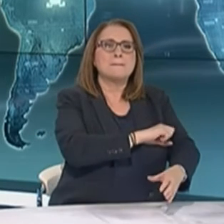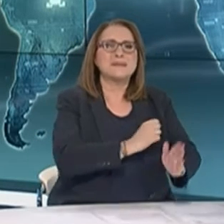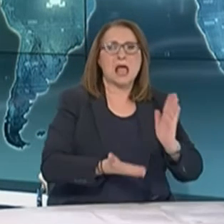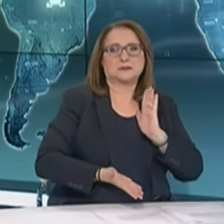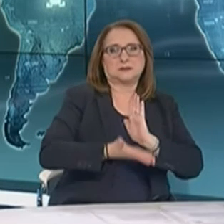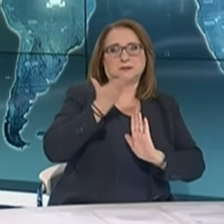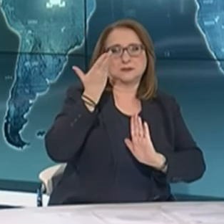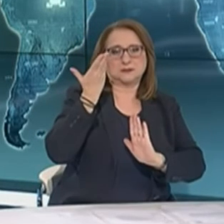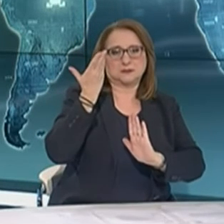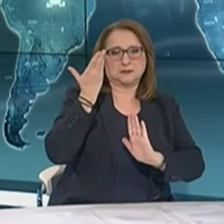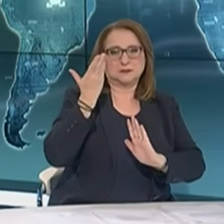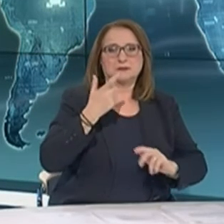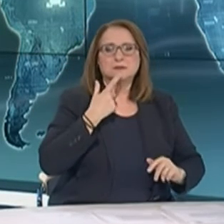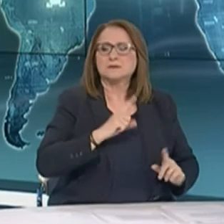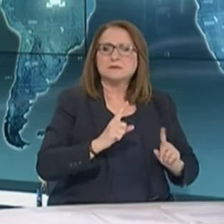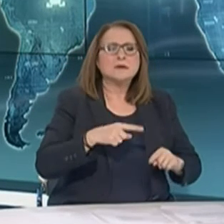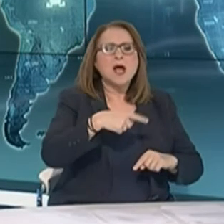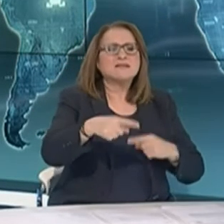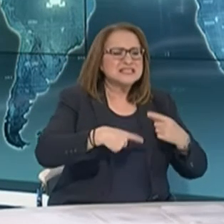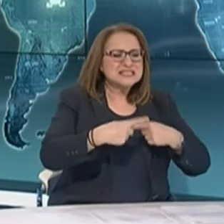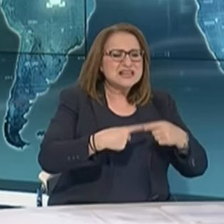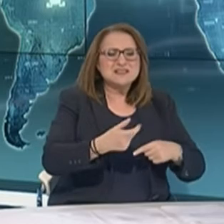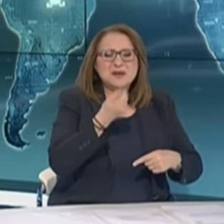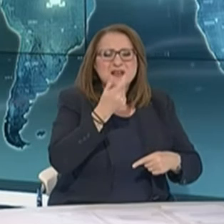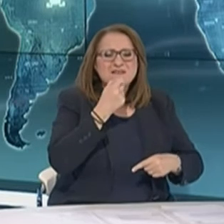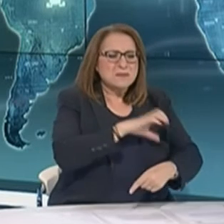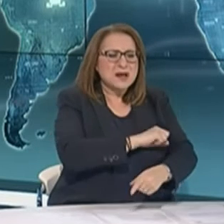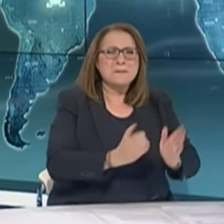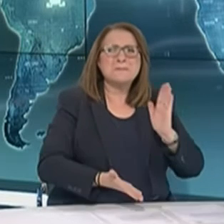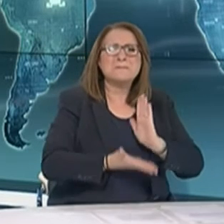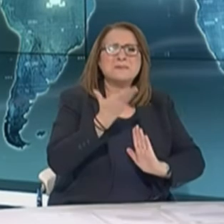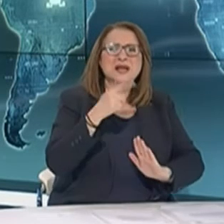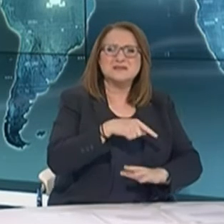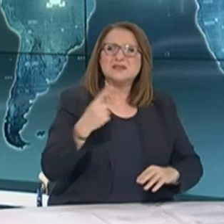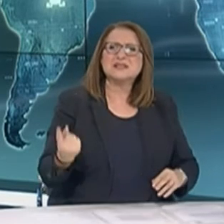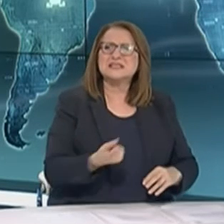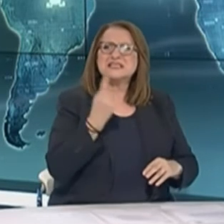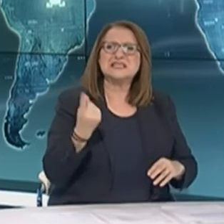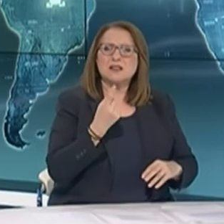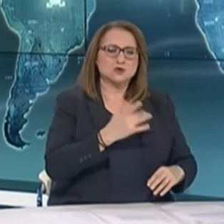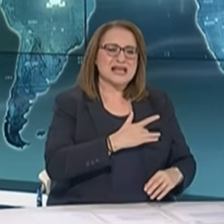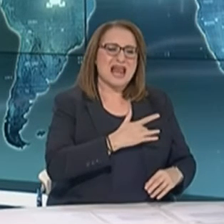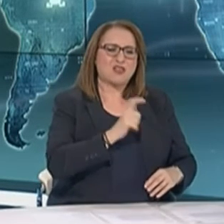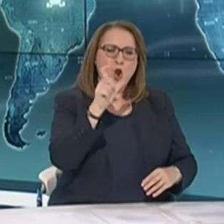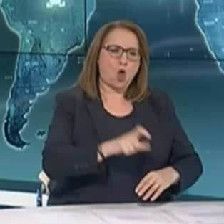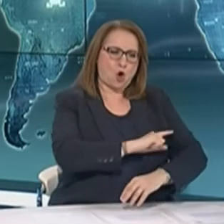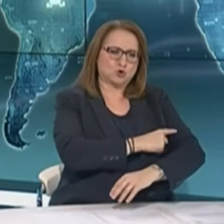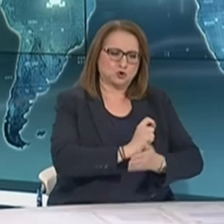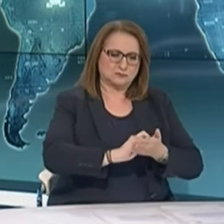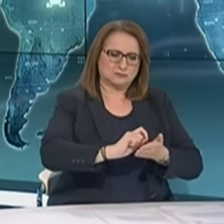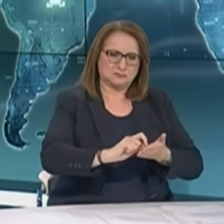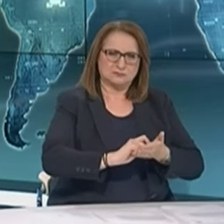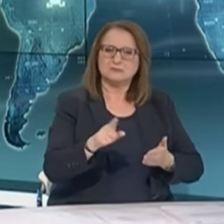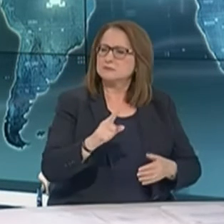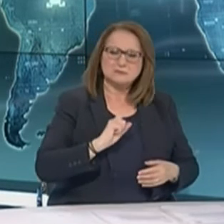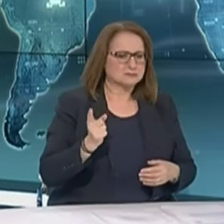ότι κάποια από τα πολύ κοινά φάρμακα για την πίεση τα οποία οι ασθενείς τα ξέρουν και τα παίρνουν σε συνεννότηση με τους καρδιολόγους τους δεν φαίνεται να επηρεάζουν την